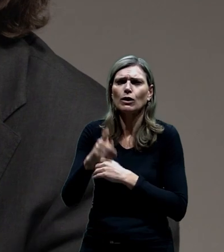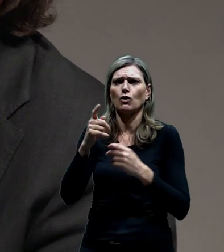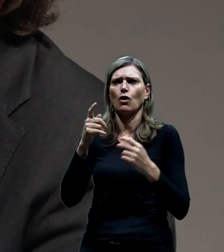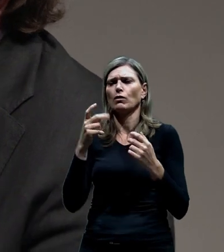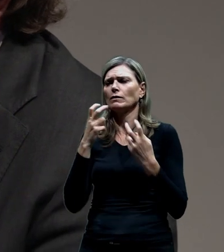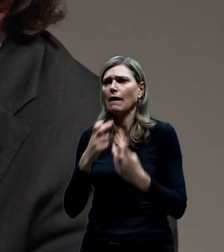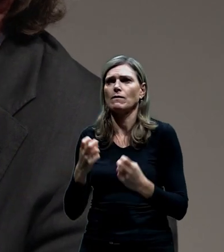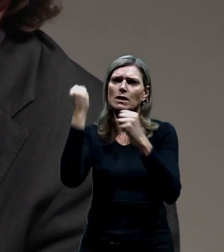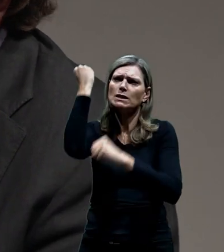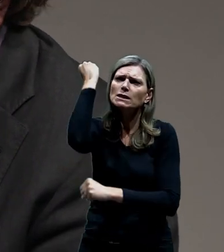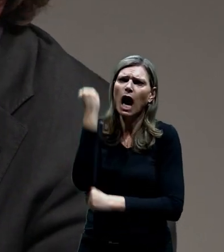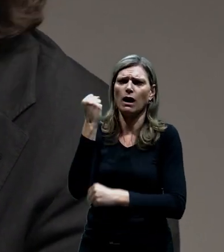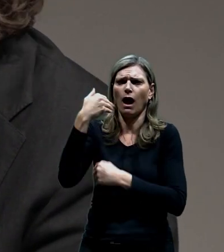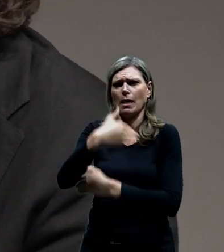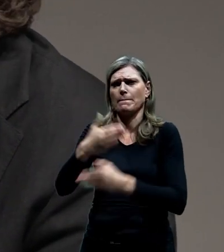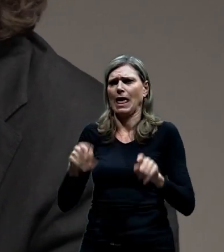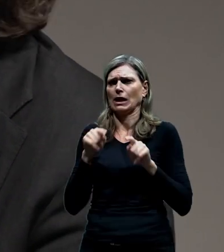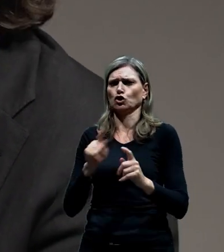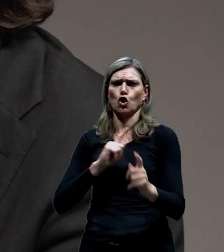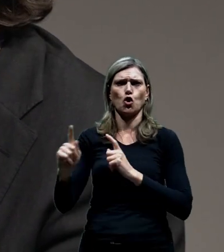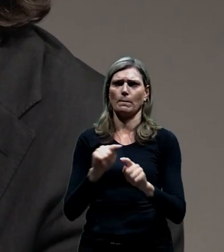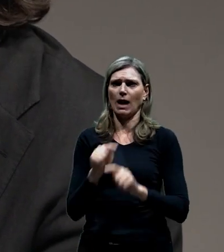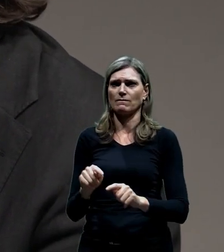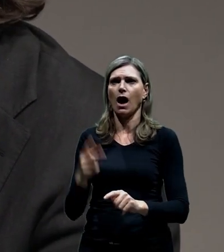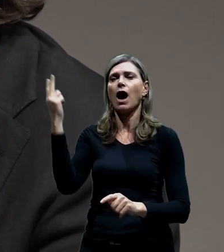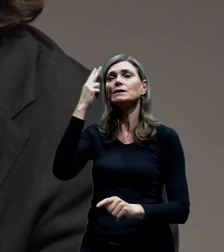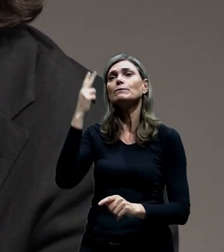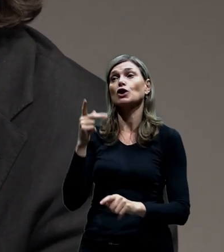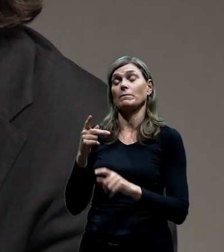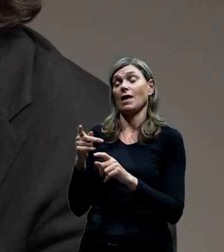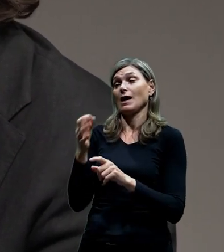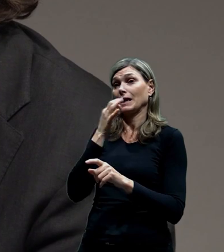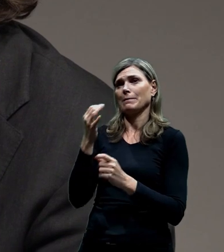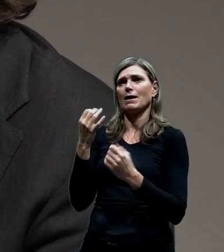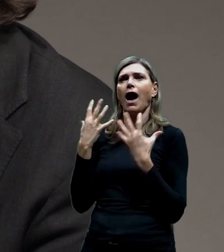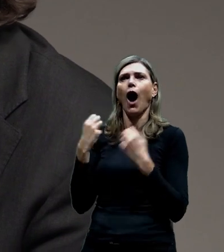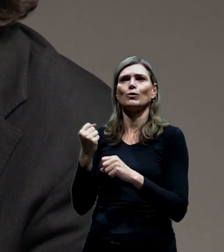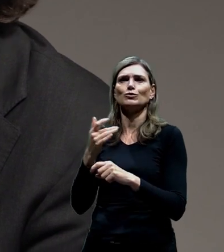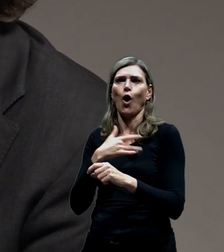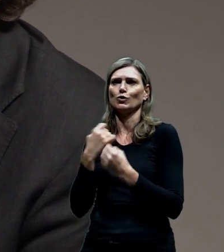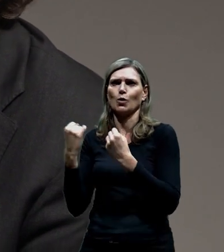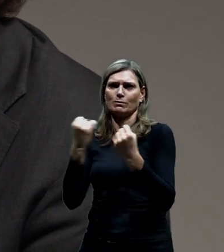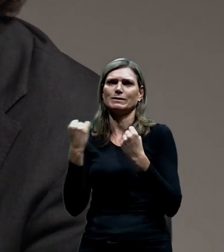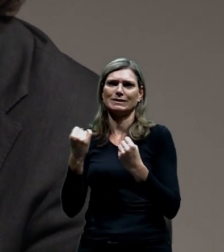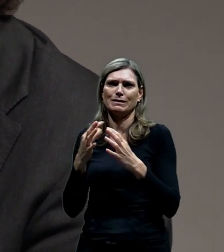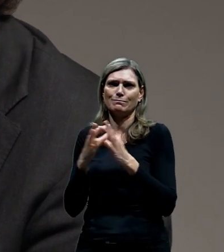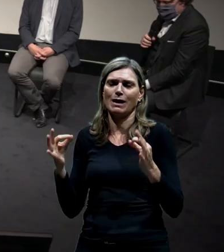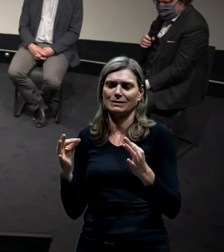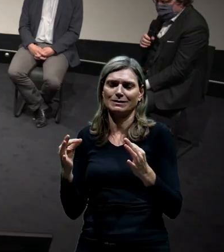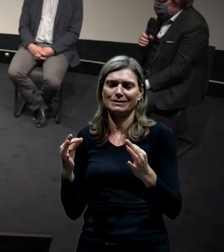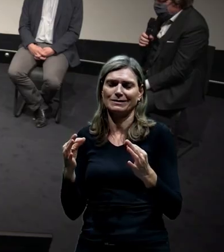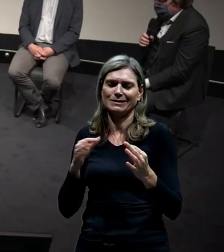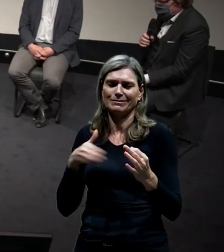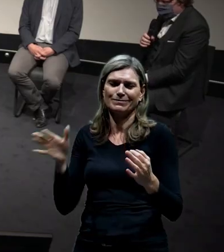tepny toho města. Ale bez té individuální automobilové dopravy to prostě nejde. A já v jedné